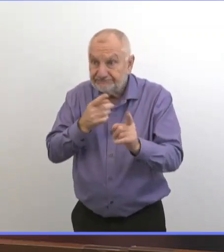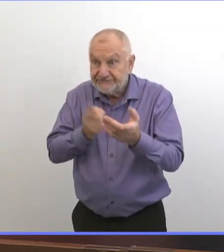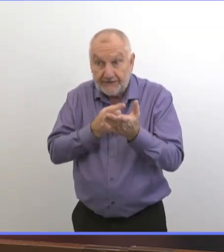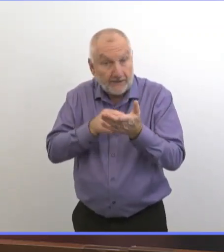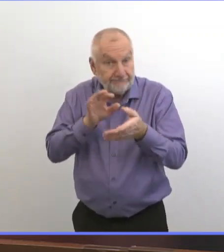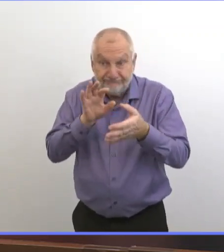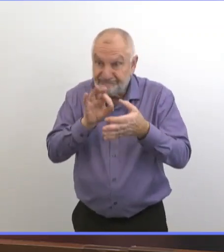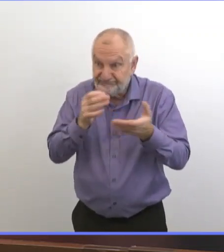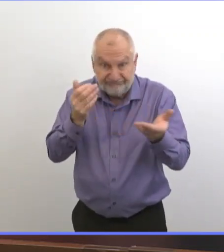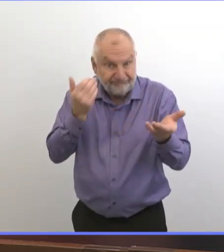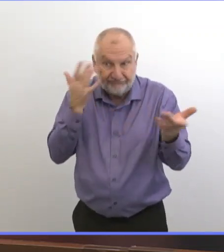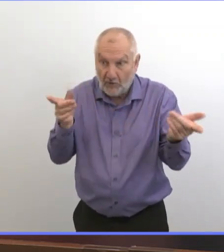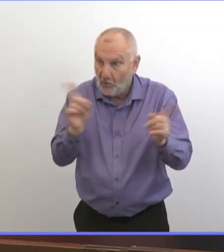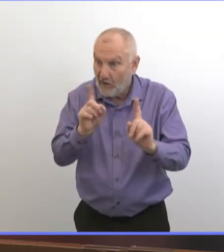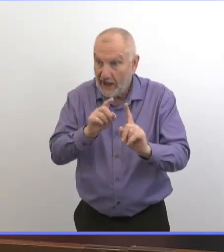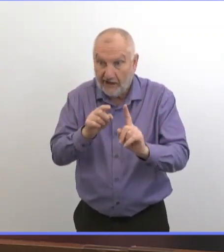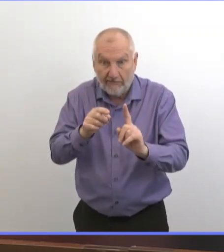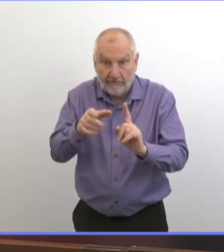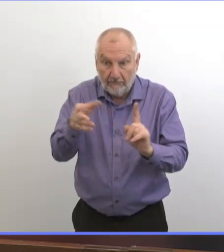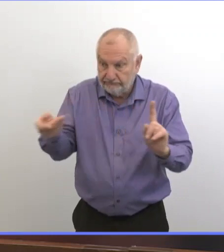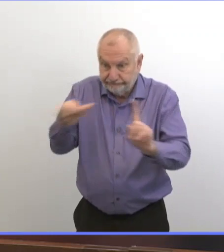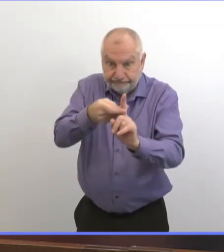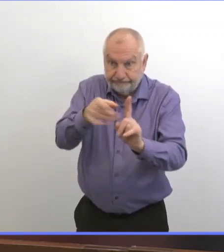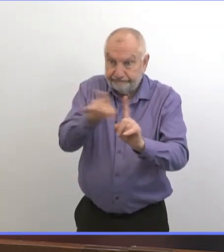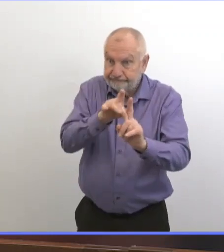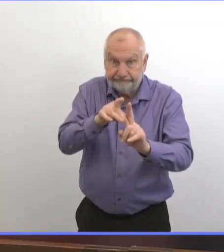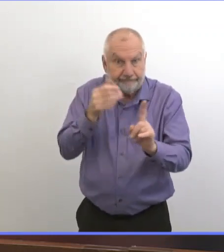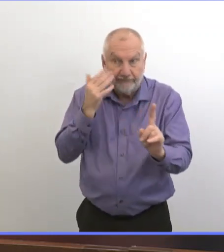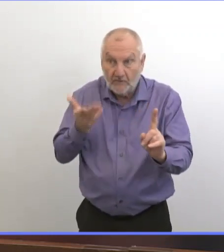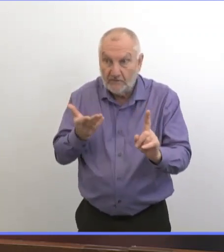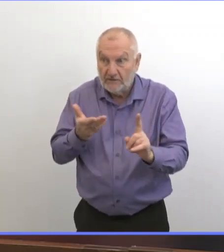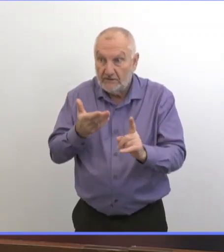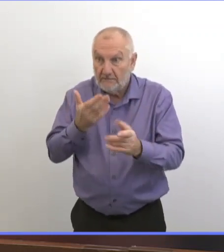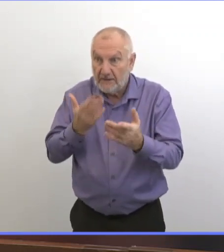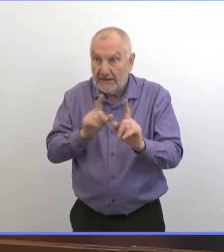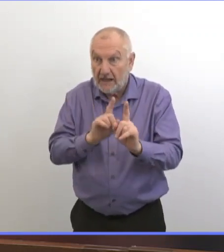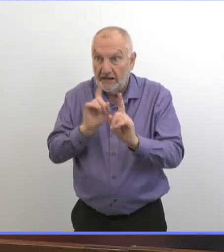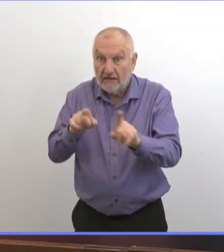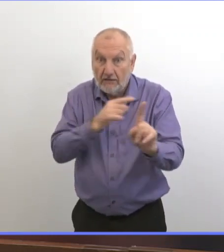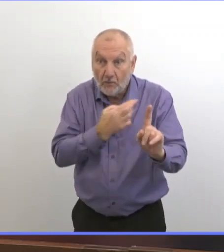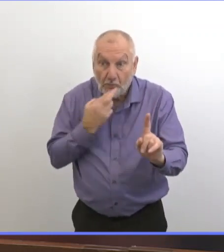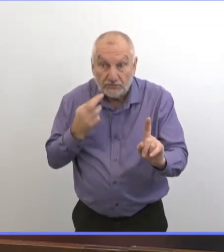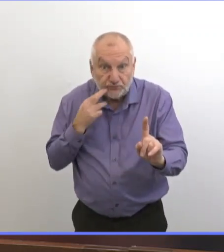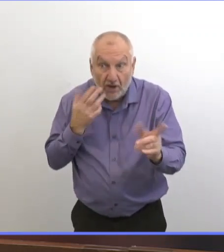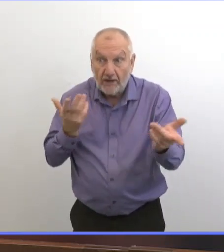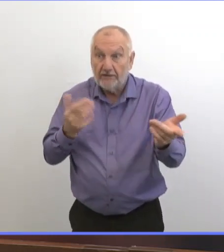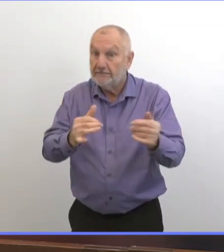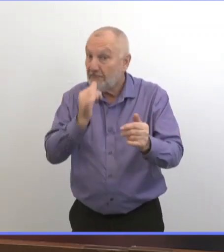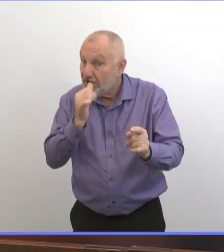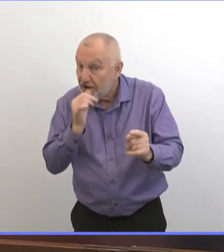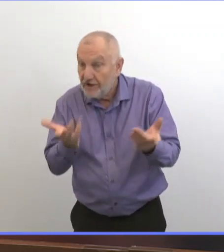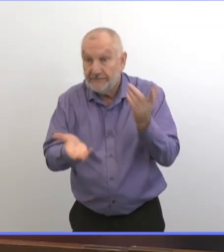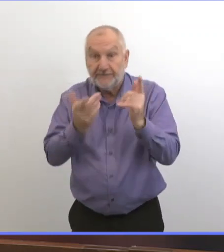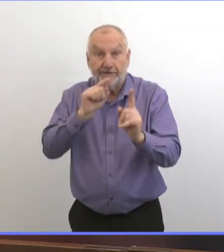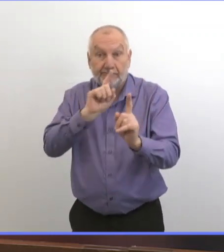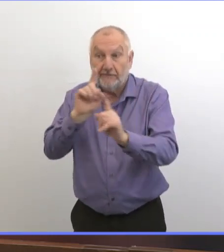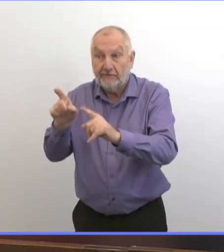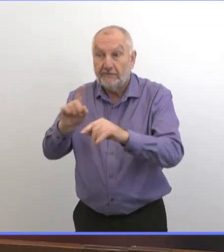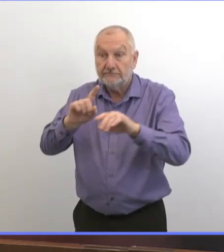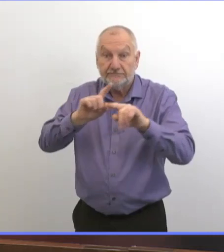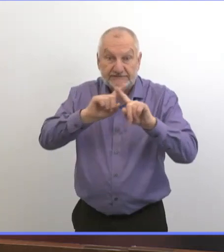on ne peut pas vraiment les lier à une chaîne de transmission. On sait que peut-être ils ont passé beaucoup de temps dans un restaurant, un bar, sur un lieu de travail.